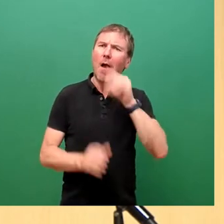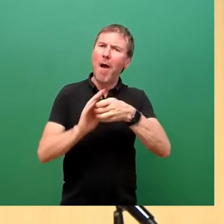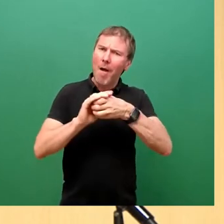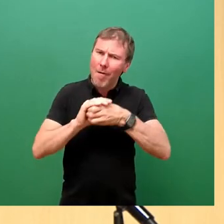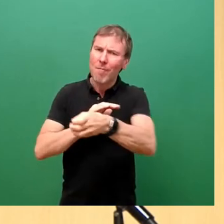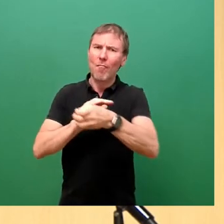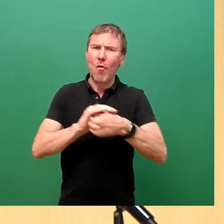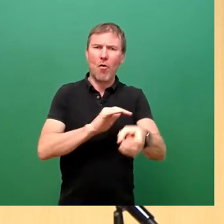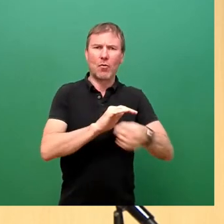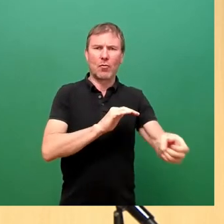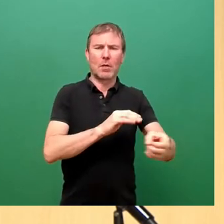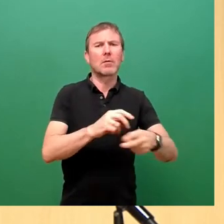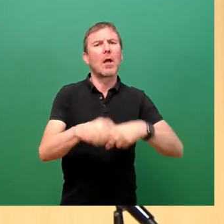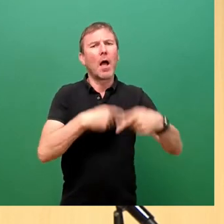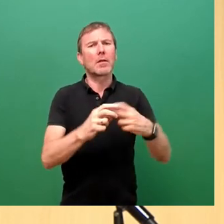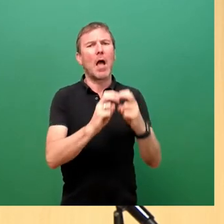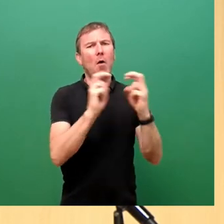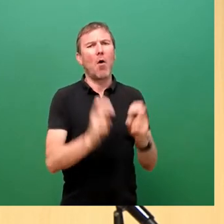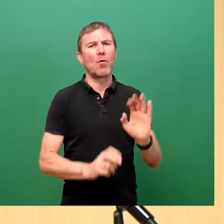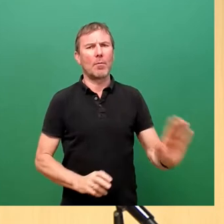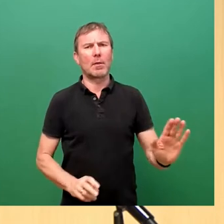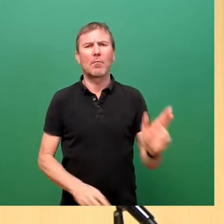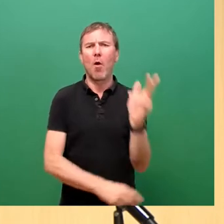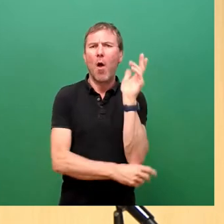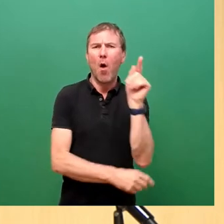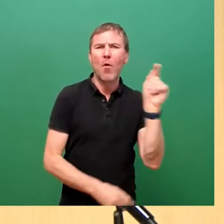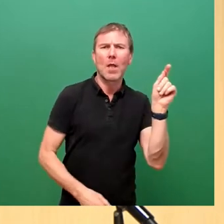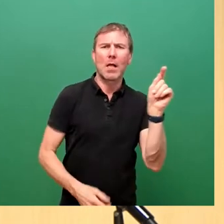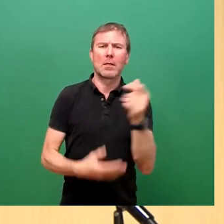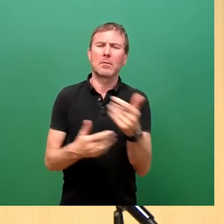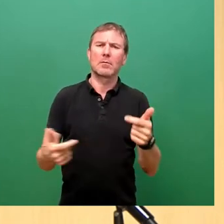auch in Dauerunterbringung in den Hotels zu versorgen.